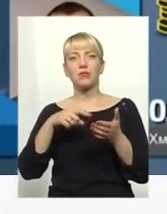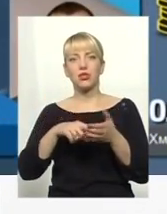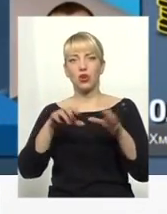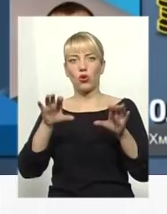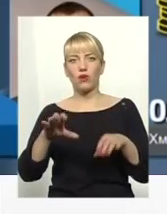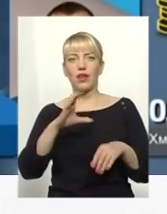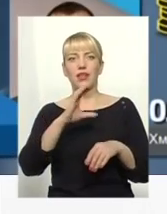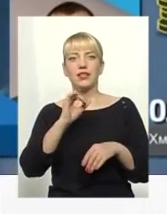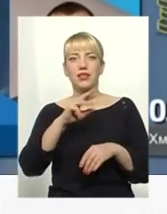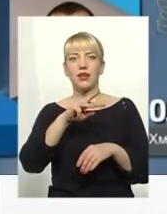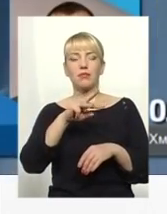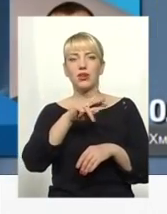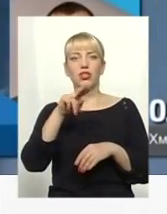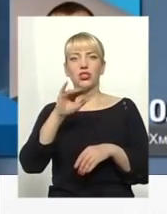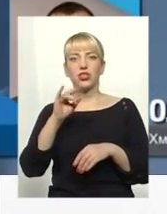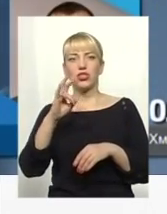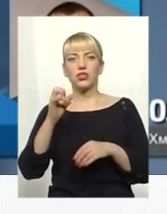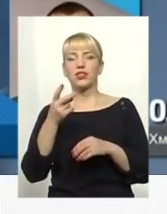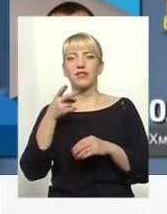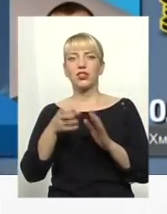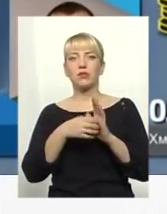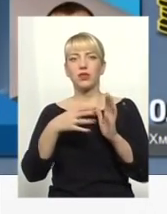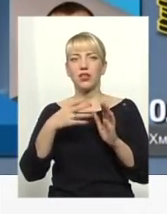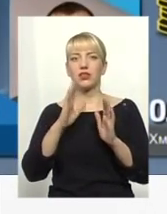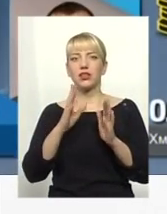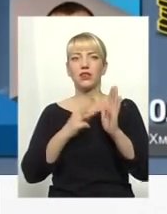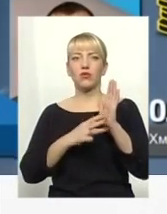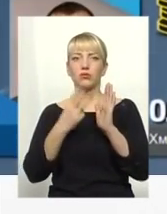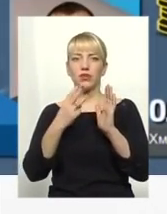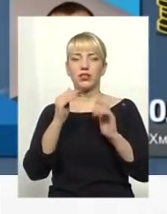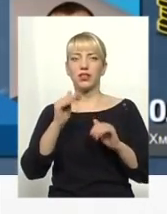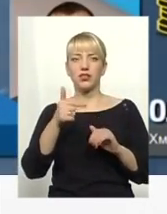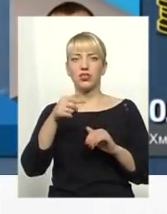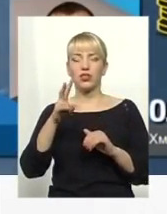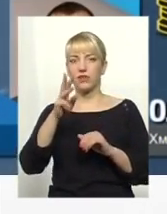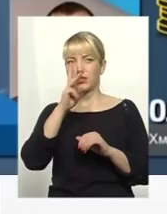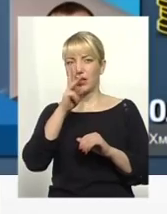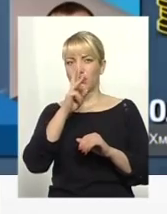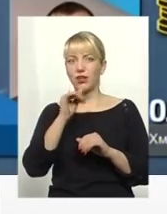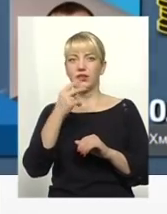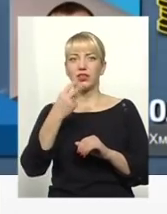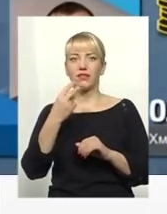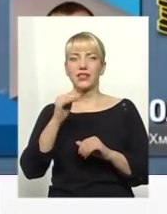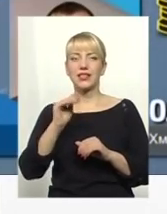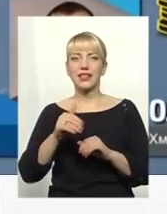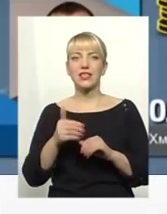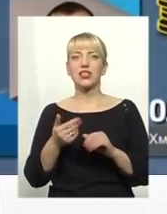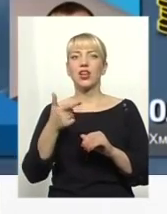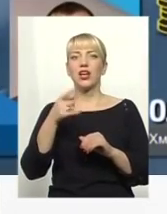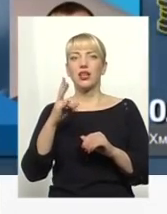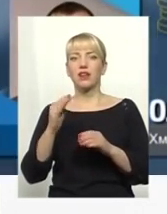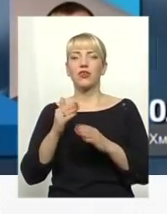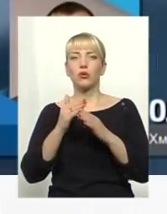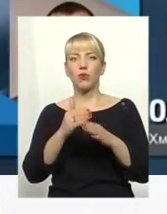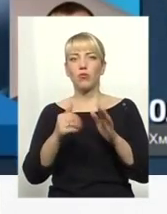Семчешин. За 2015-й лише трохи більше 83 тисяч гривень зарплати і майже 20 тисяч гривень допомоги з безробіття.